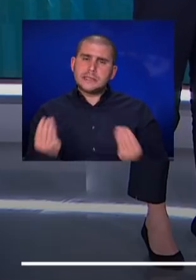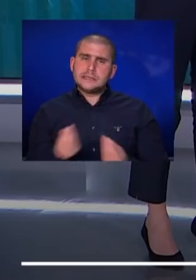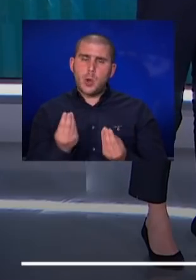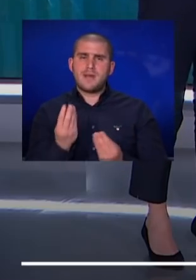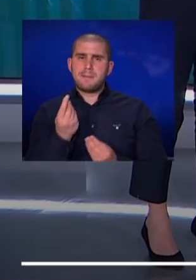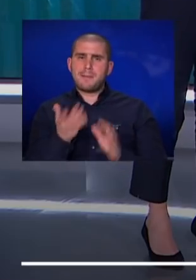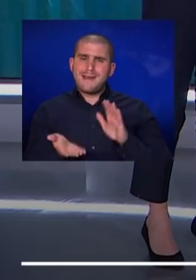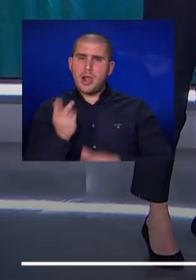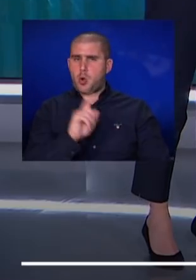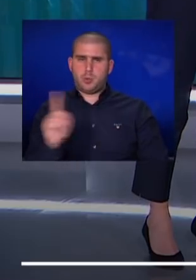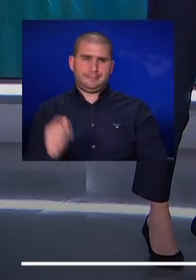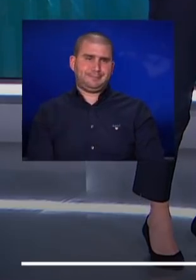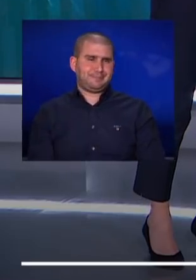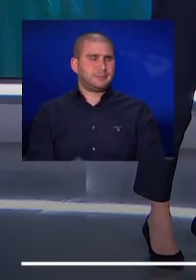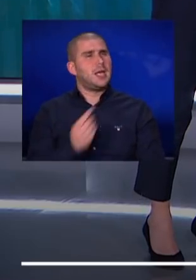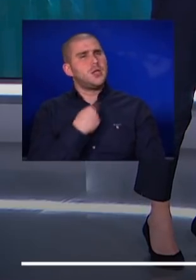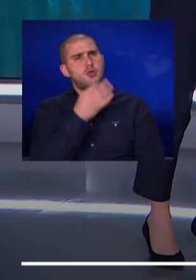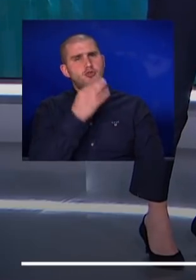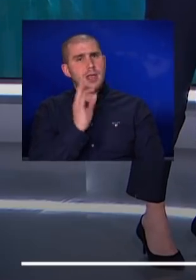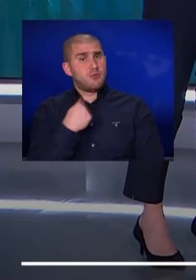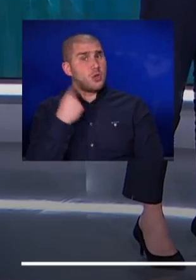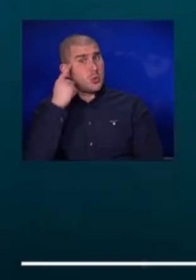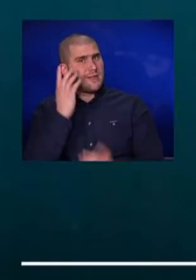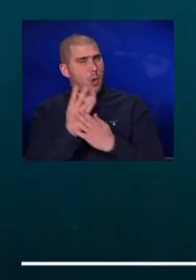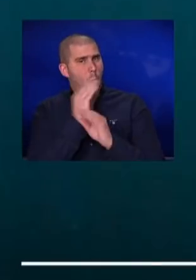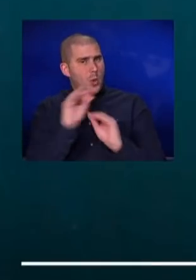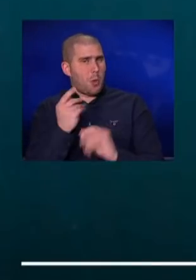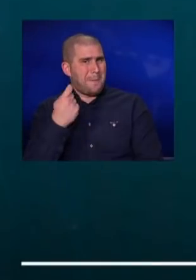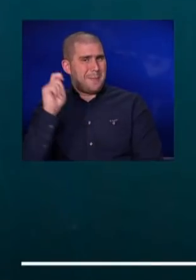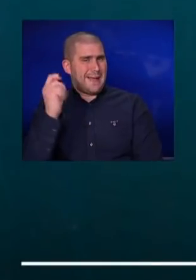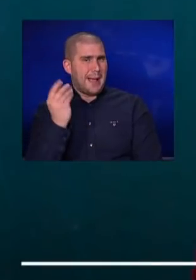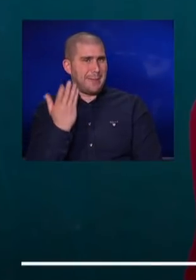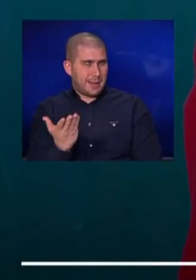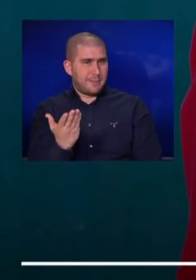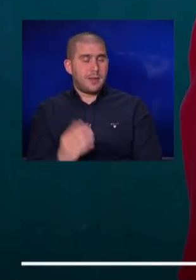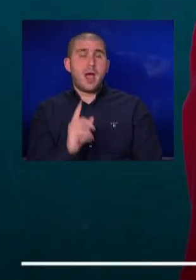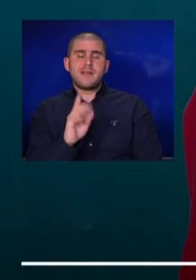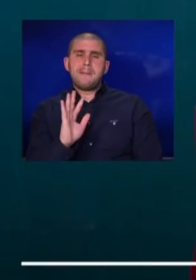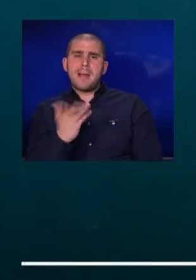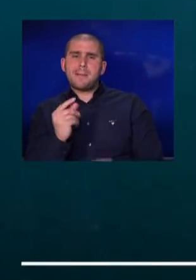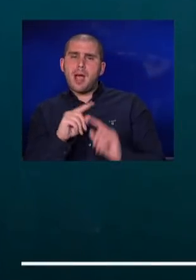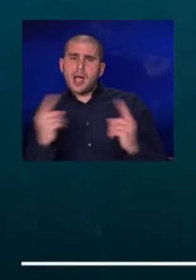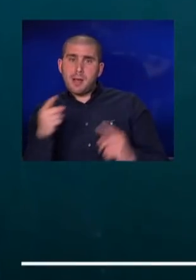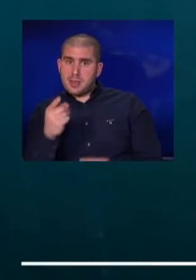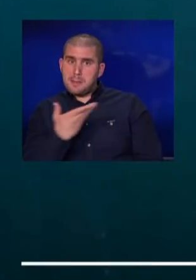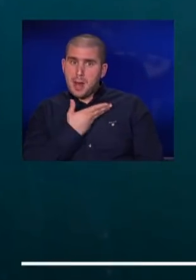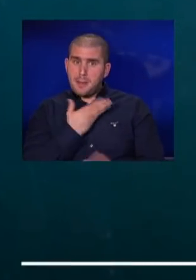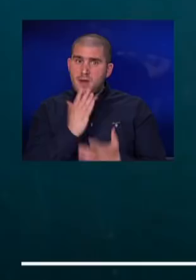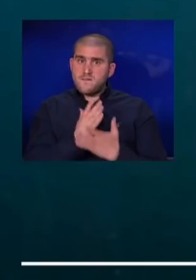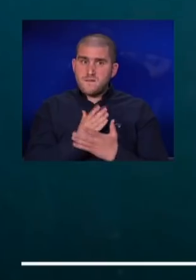והמחירים לא יעלו אצלנו שאלתי אותך על מי שאני יודעת שכבר הודיע שהוא מייכר את המחירים אליכם אבל מה עם אחרים? אתה מקבל